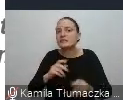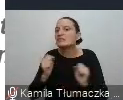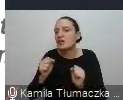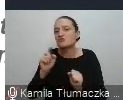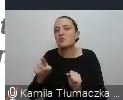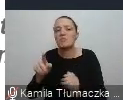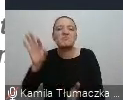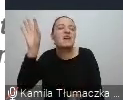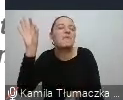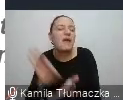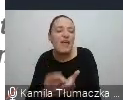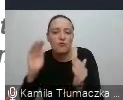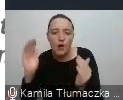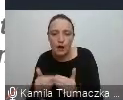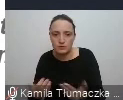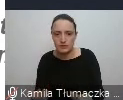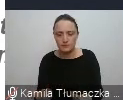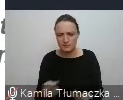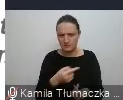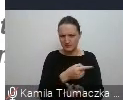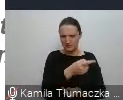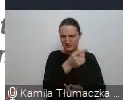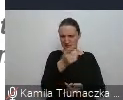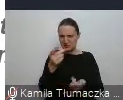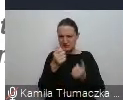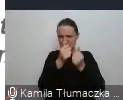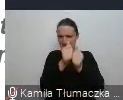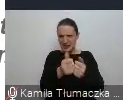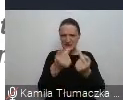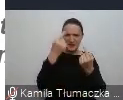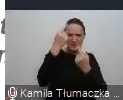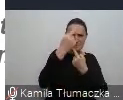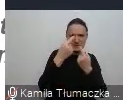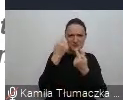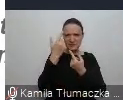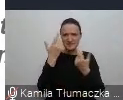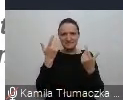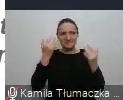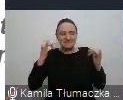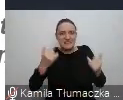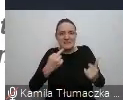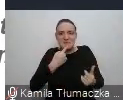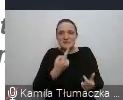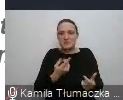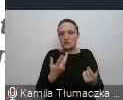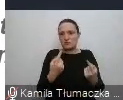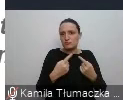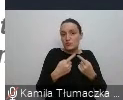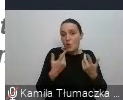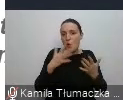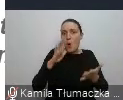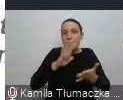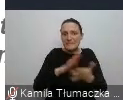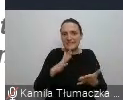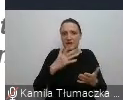myśli, czy tego typu, nawet nie wiem, jak to właściwie ująć, to są oczywiście nasze opinie,